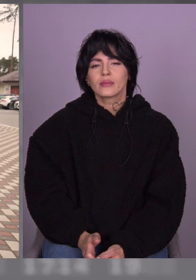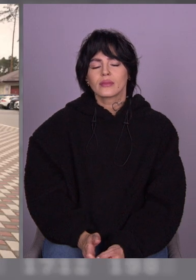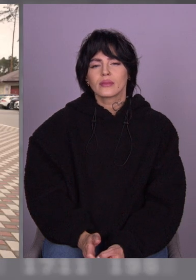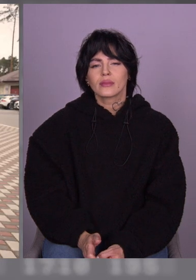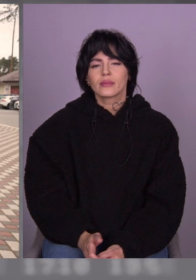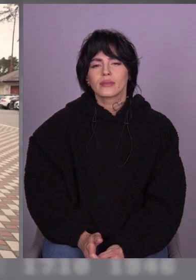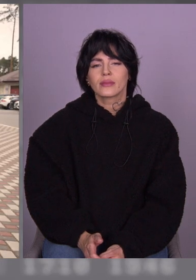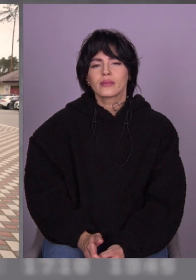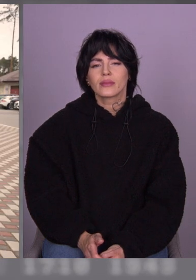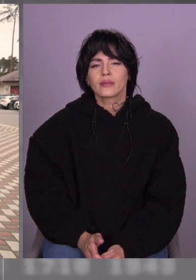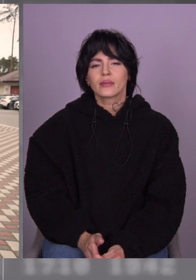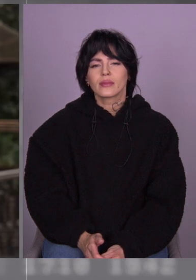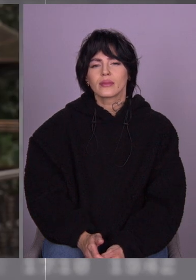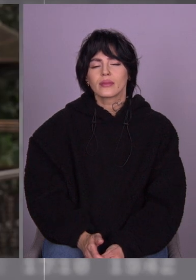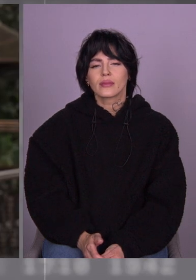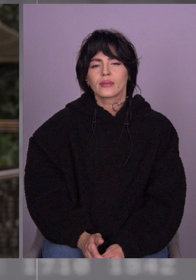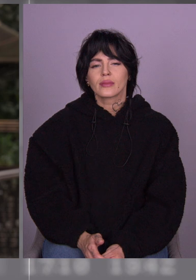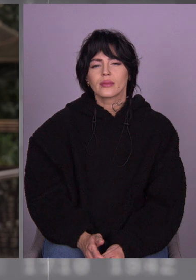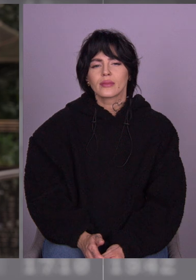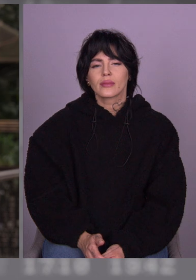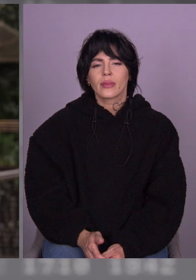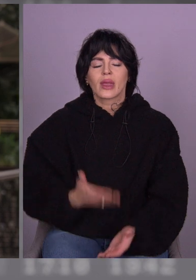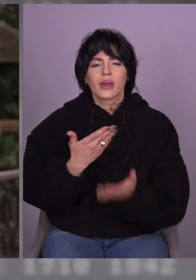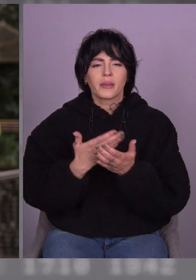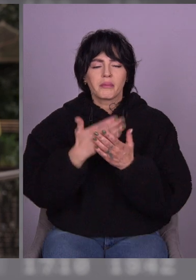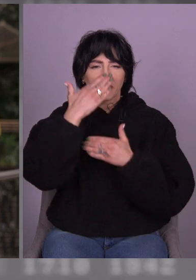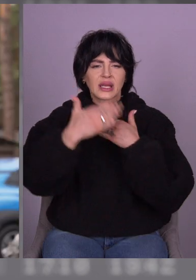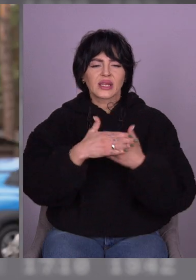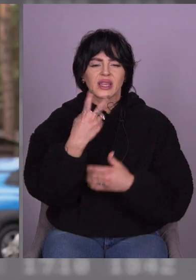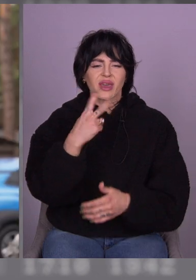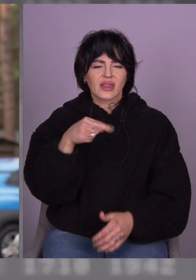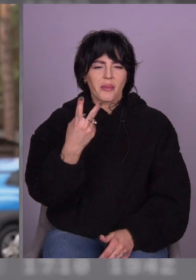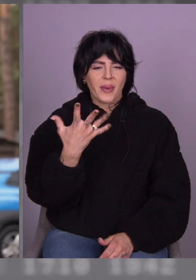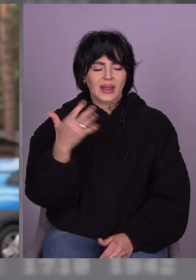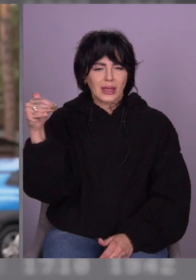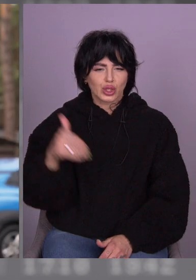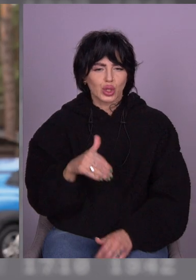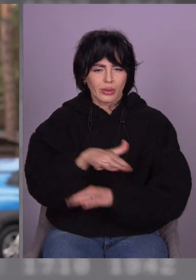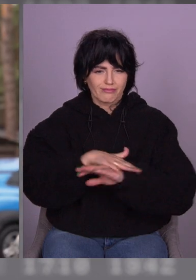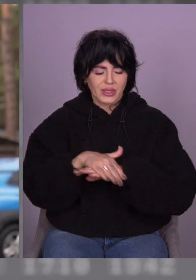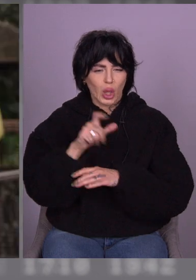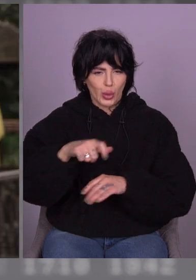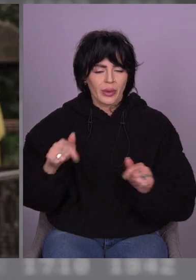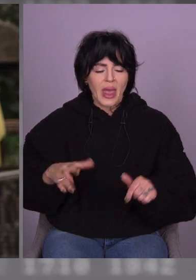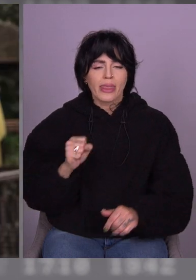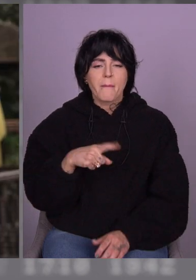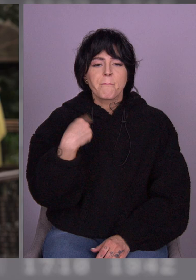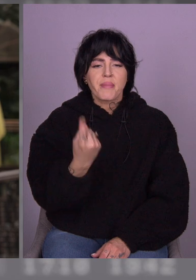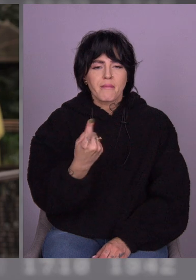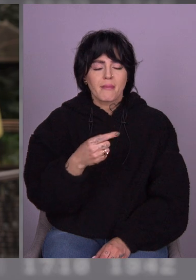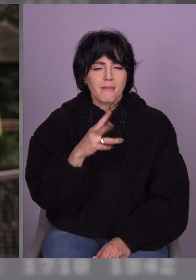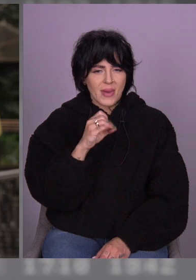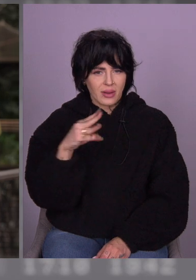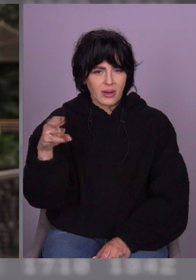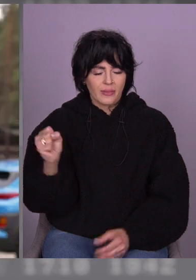комплексі було приблизно от двох до двох з половиною тисяч населення. А на перше березня, мабуть, залишилося